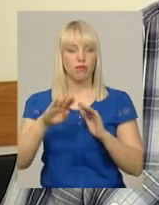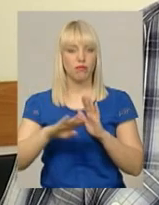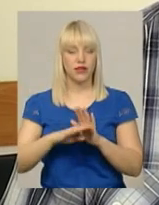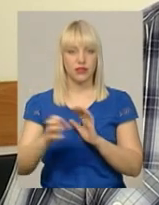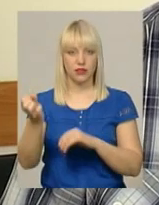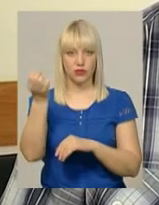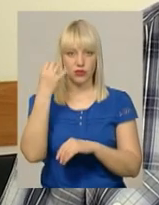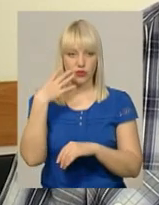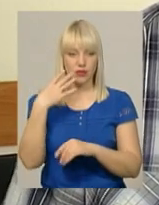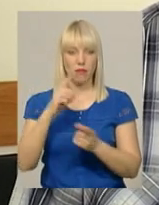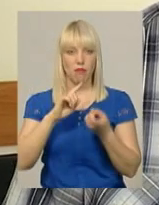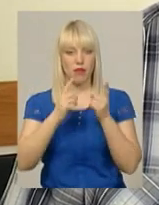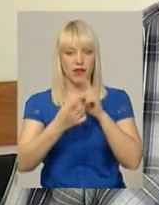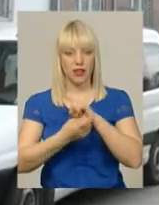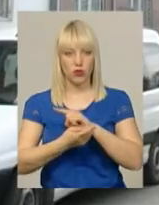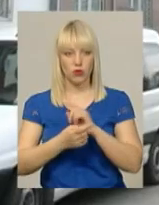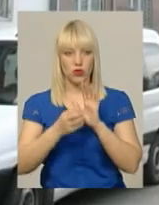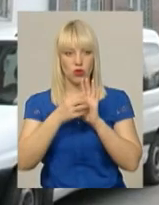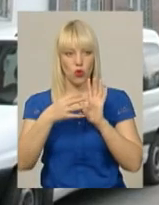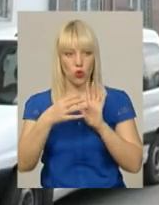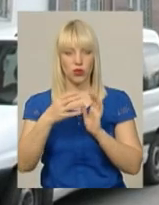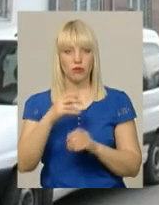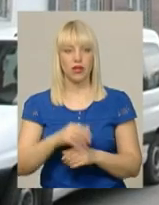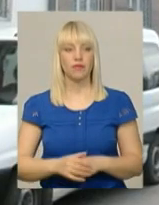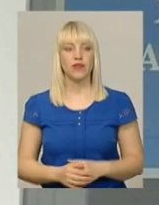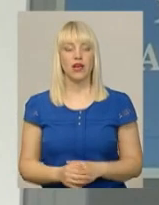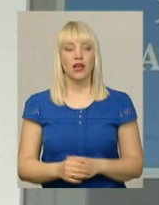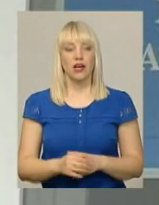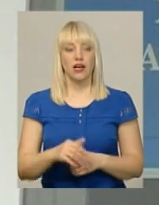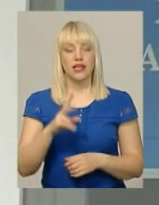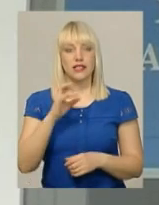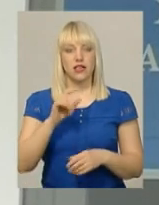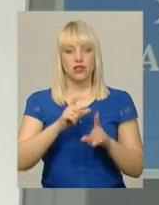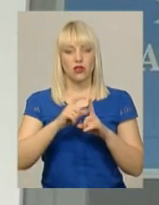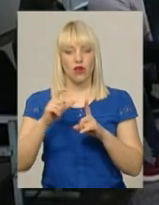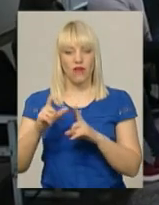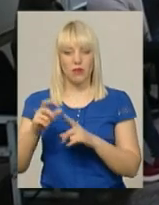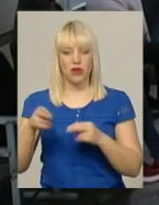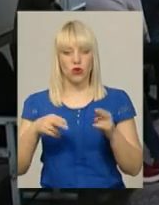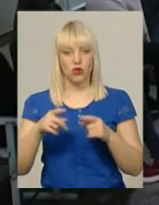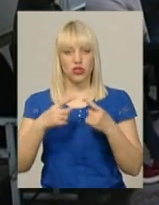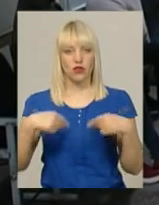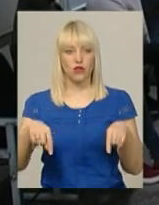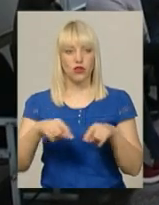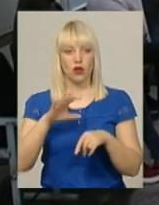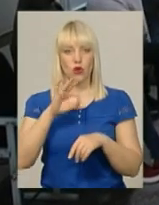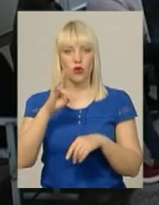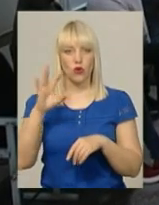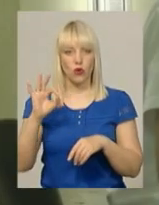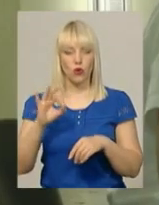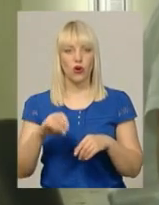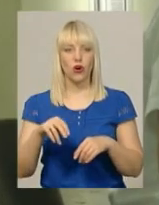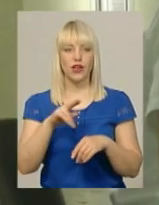сонячного світла йде перетворення меланоми. За словами завідувача хірургічним відділенням номер один обласного онкодиспансеру Ігоря